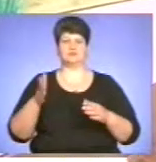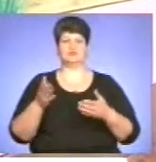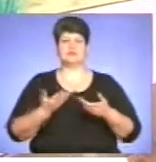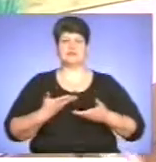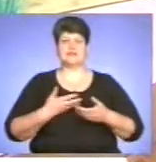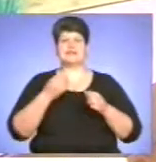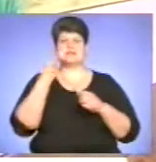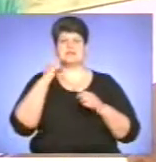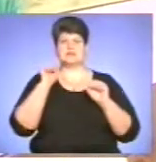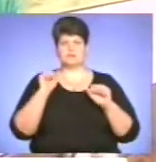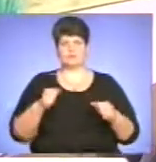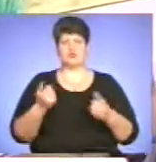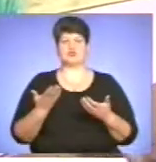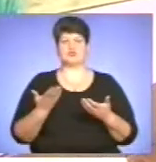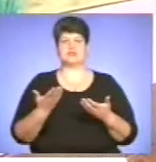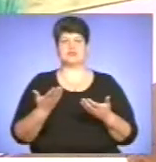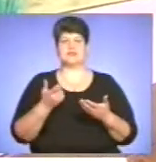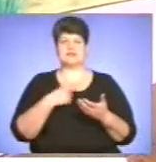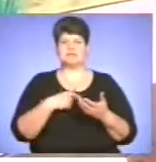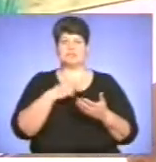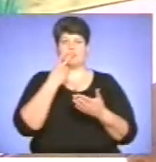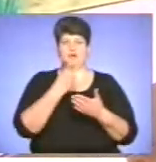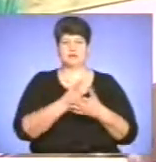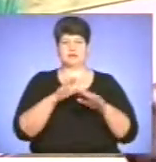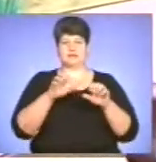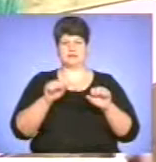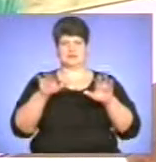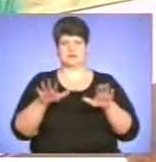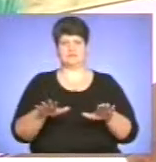зуміє показати себе, зайняти свою позицію в житті.